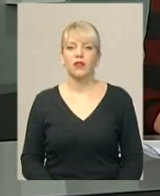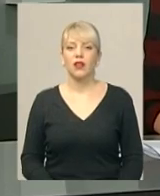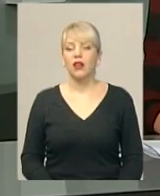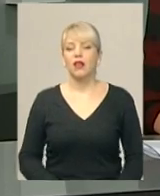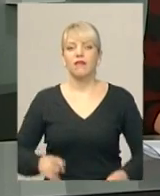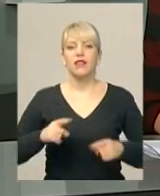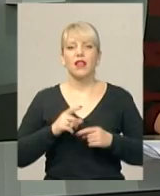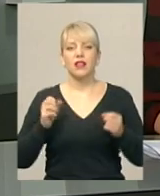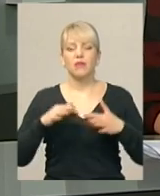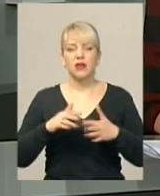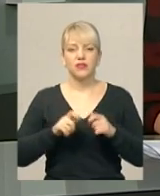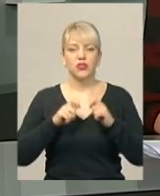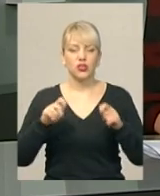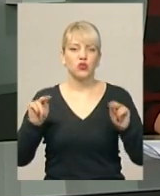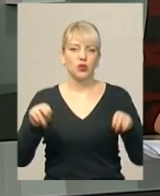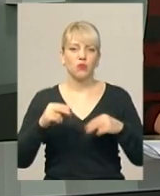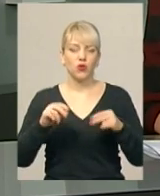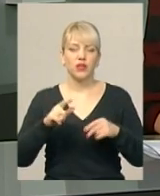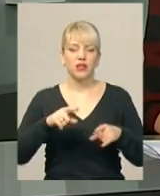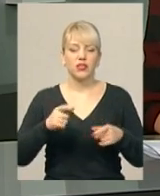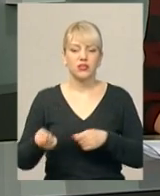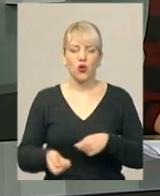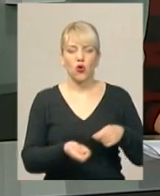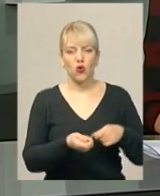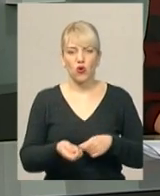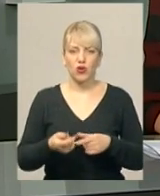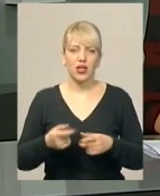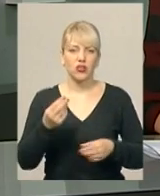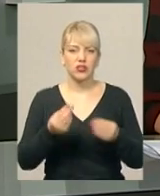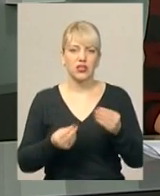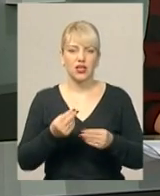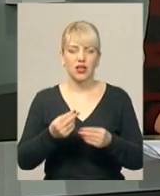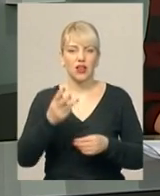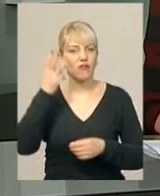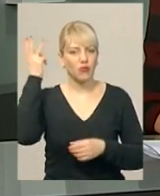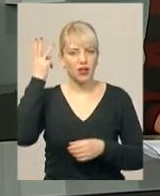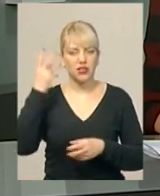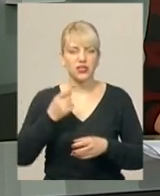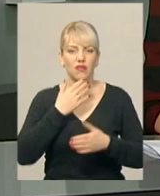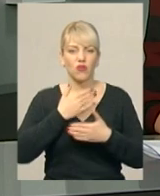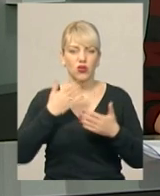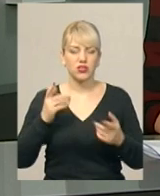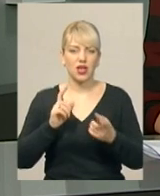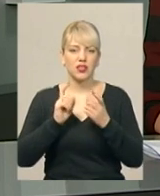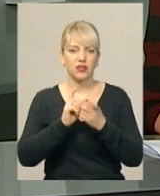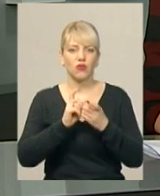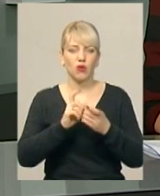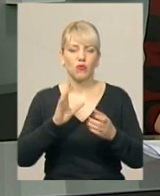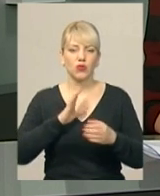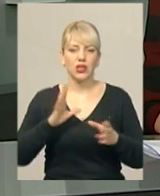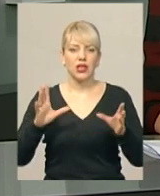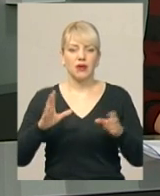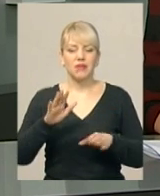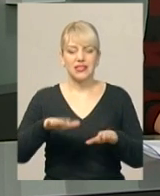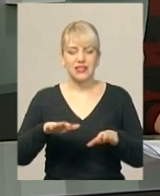Фінальний матч відкритого чемпіонату міста з хокею з Шайбою зіграли у Хмельницькому. В останньому двобої зійшлися місцевий легіон та галицький ведмеді